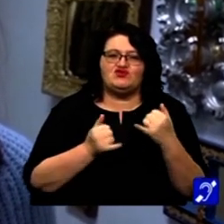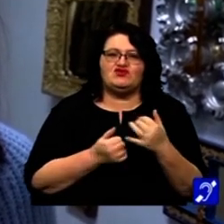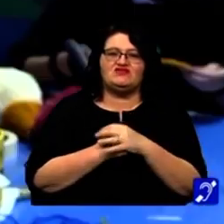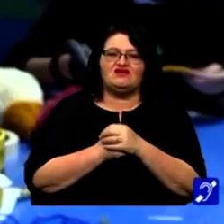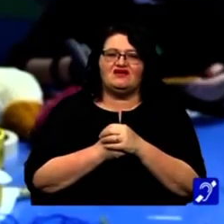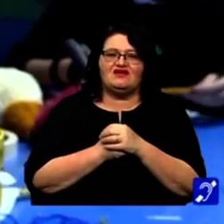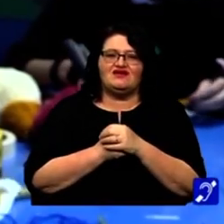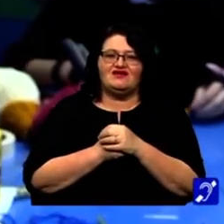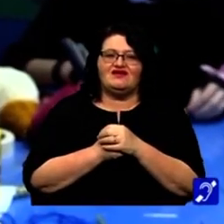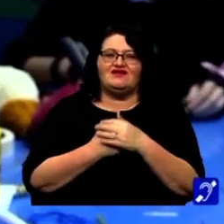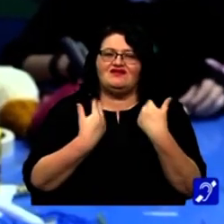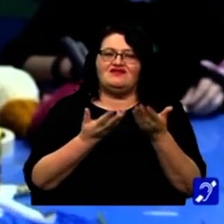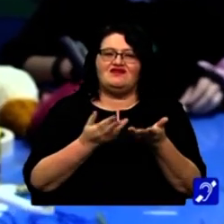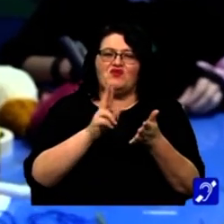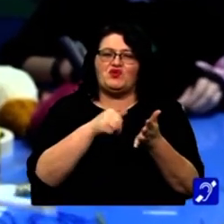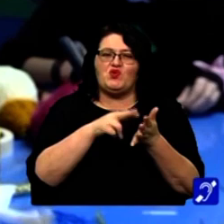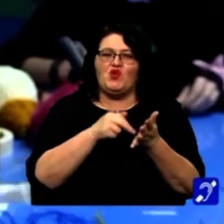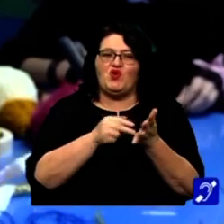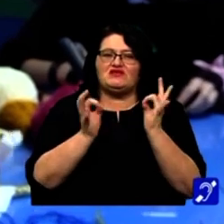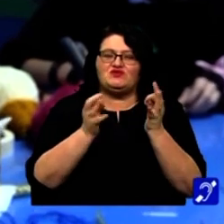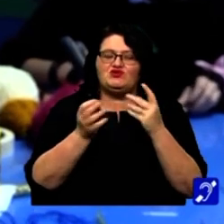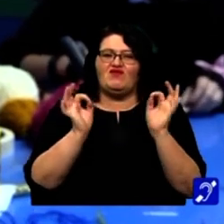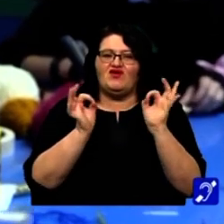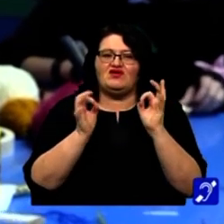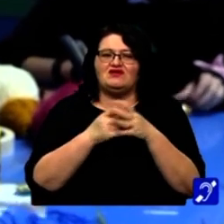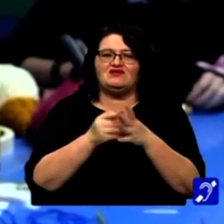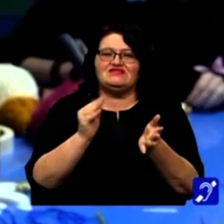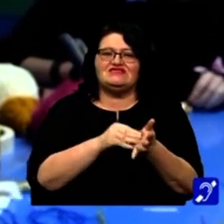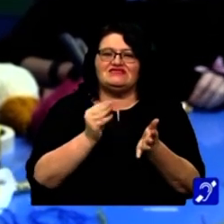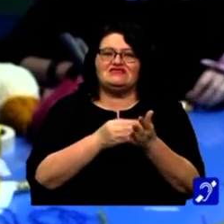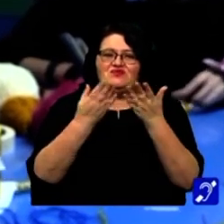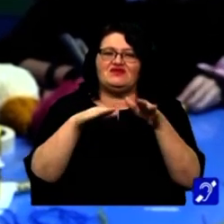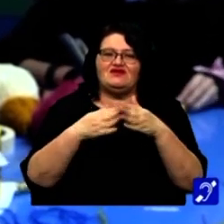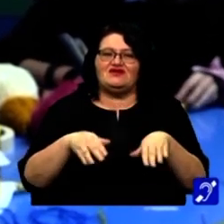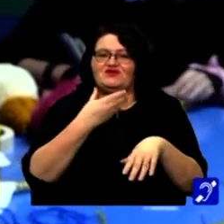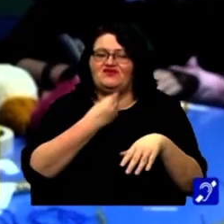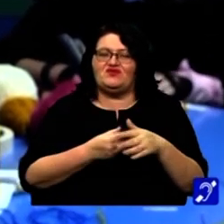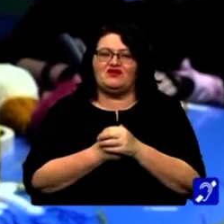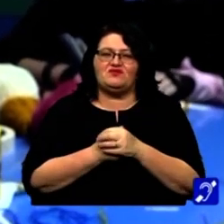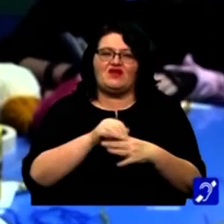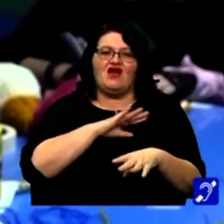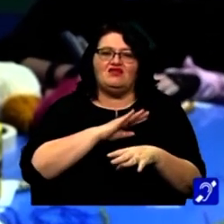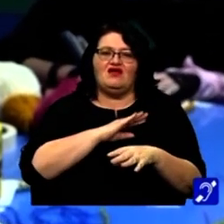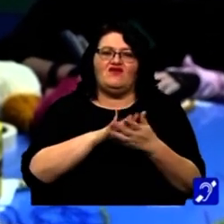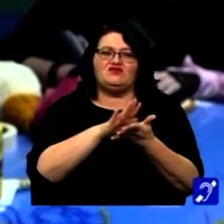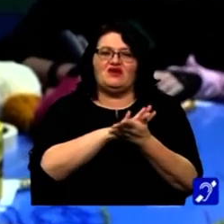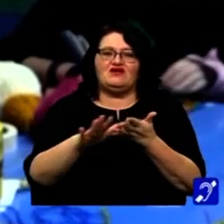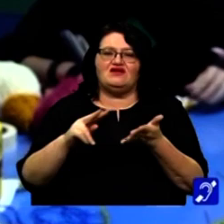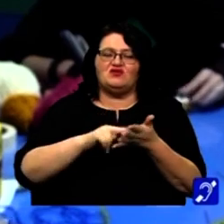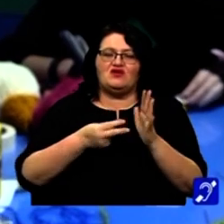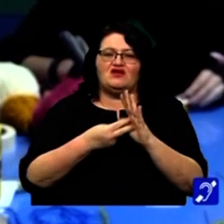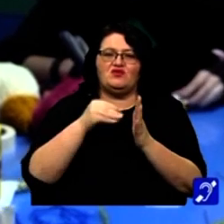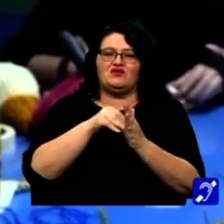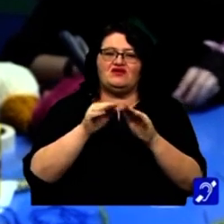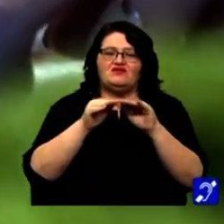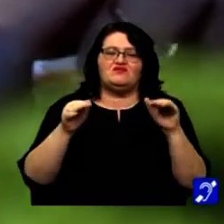acestea dau așa prin culorile pe care le-am folosit, ne dau un spirit al Crăciunului. Atelierul a fost gratuit, organizatorii